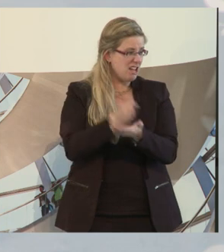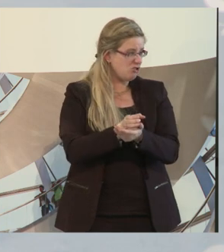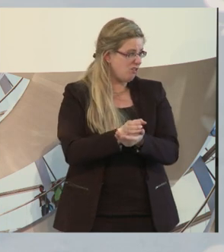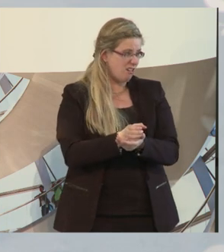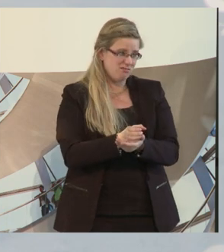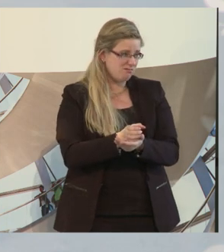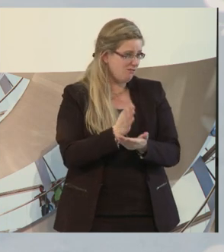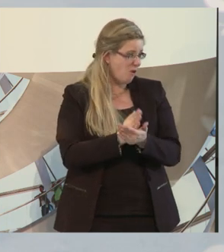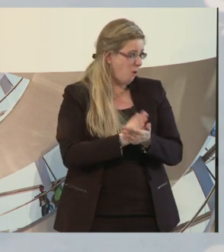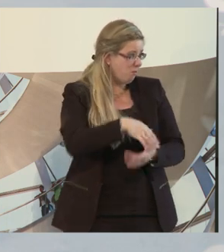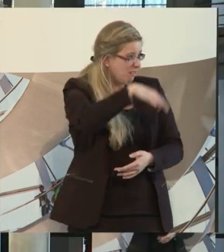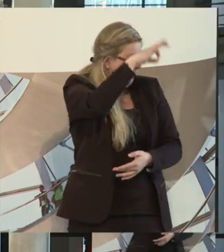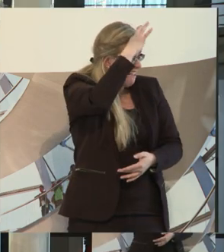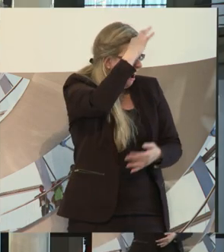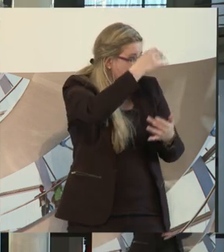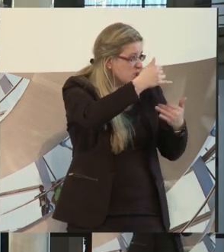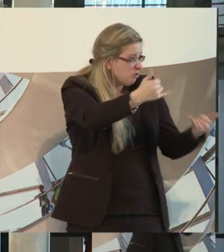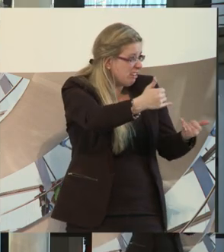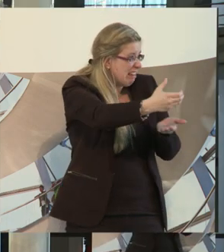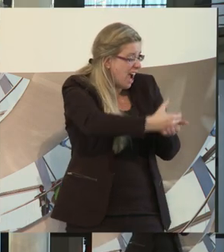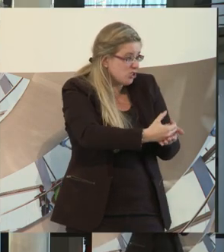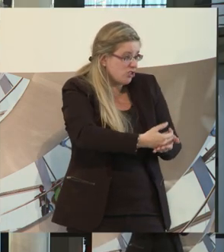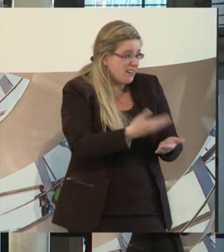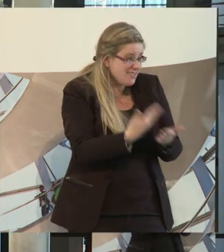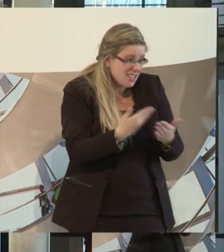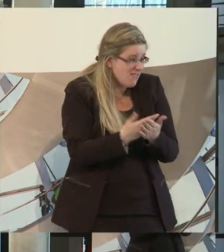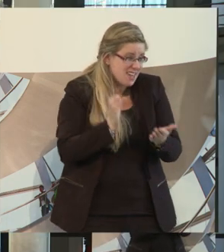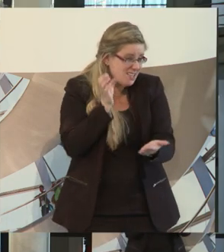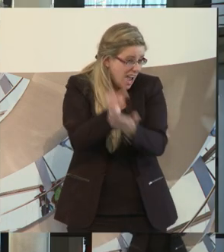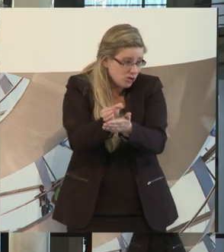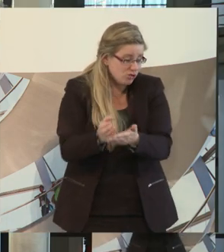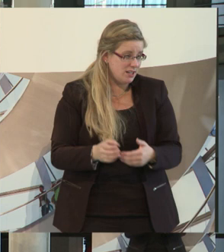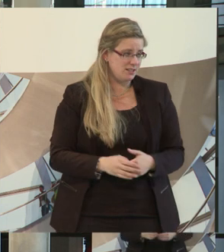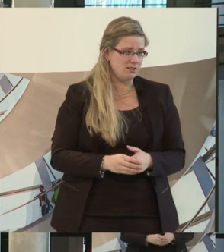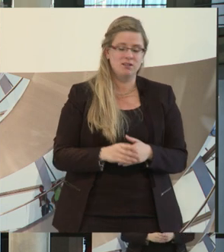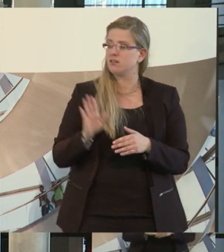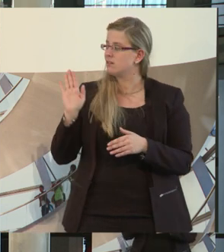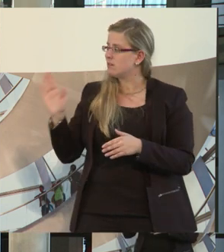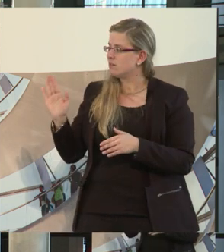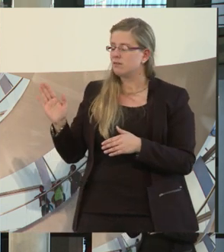es machen können. Herr Adam, aus Ihrer Praxiserfahrung, wann funktioniert es?